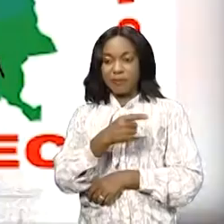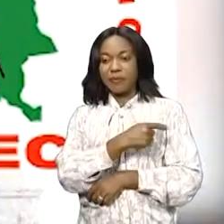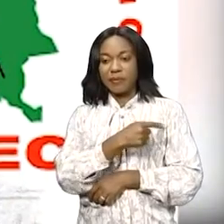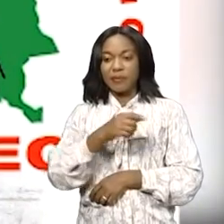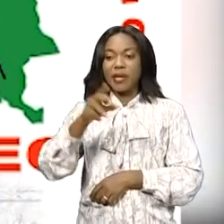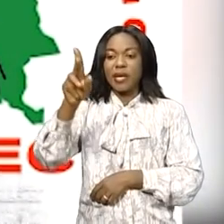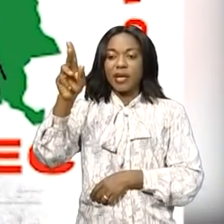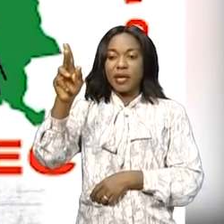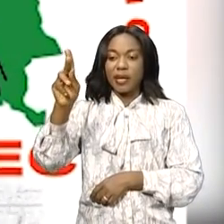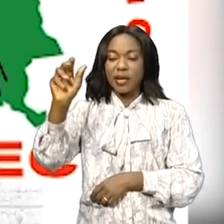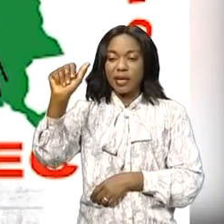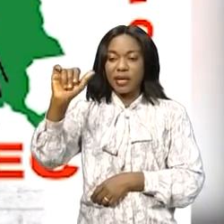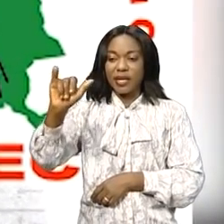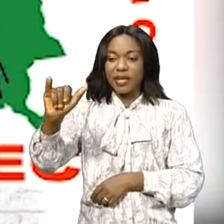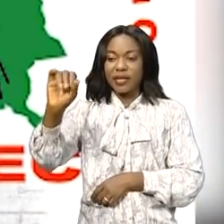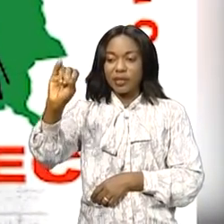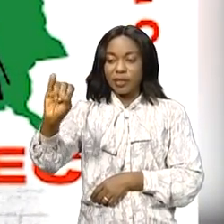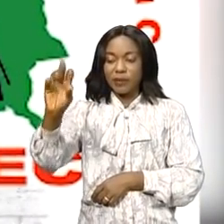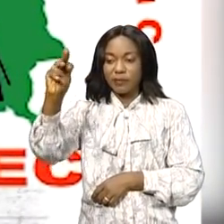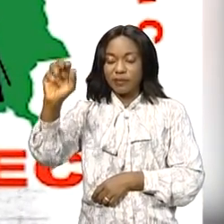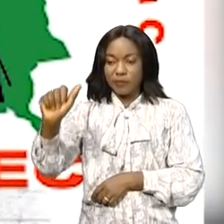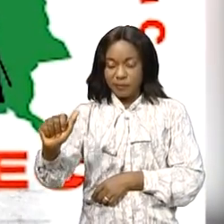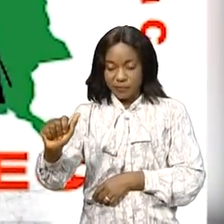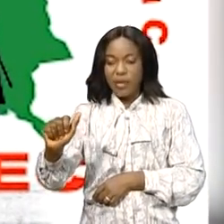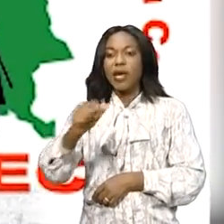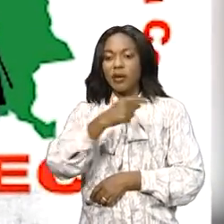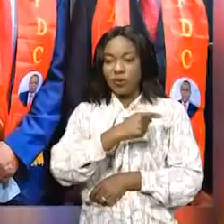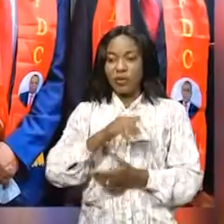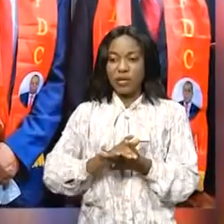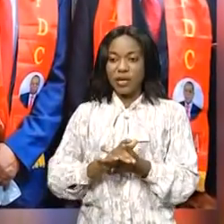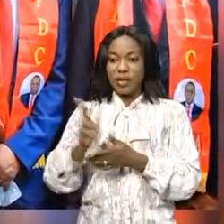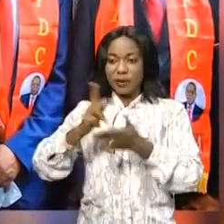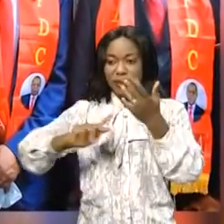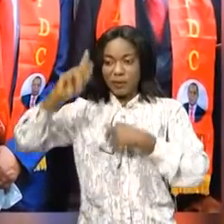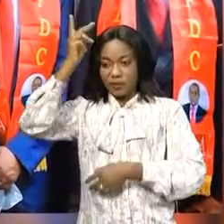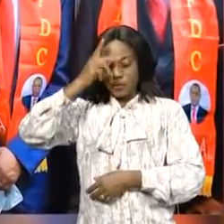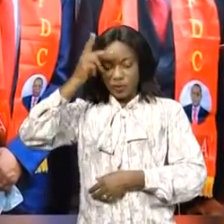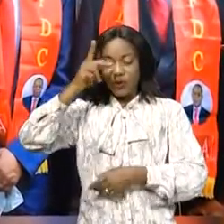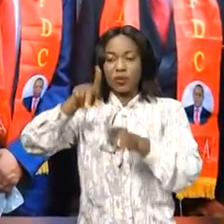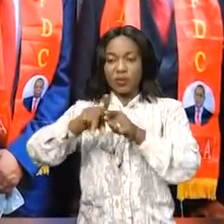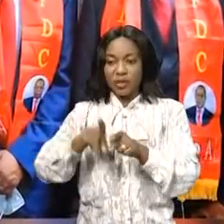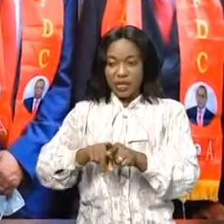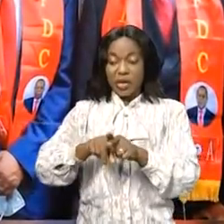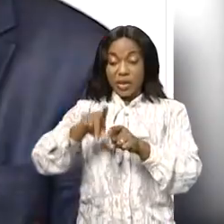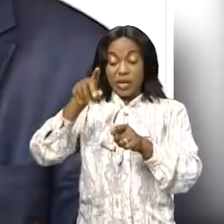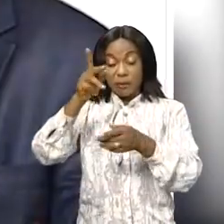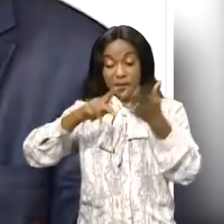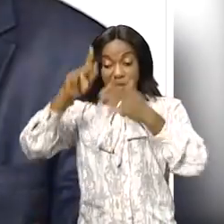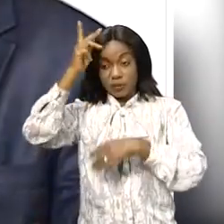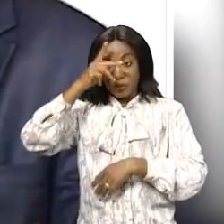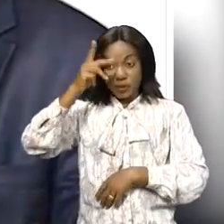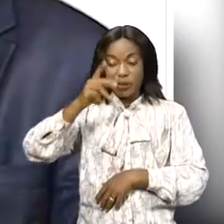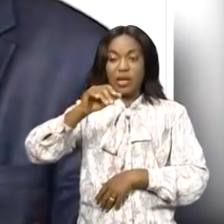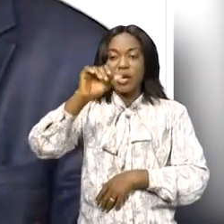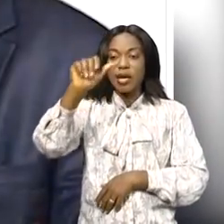'Aldec, Alliance des démocrates chrétiennes du Congo, partie alliée au regroupement politique AFDCA du sénateur